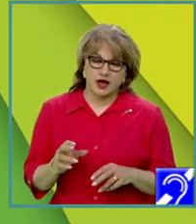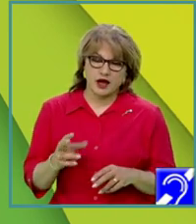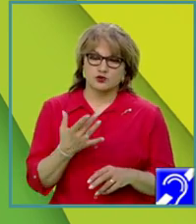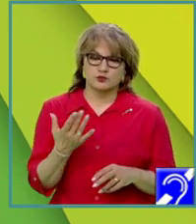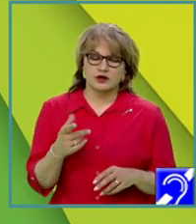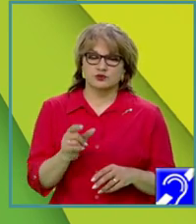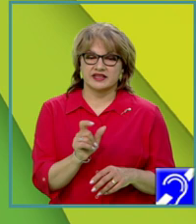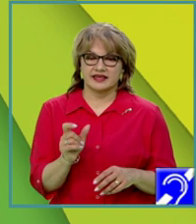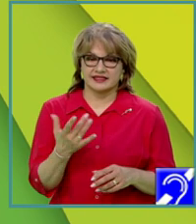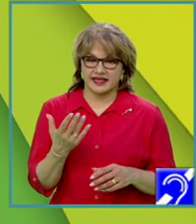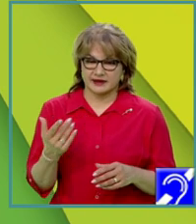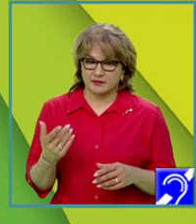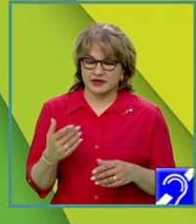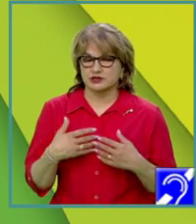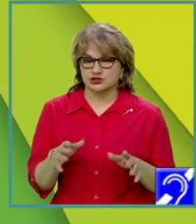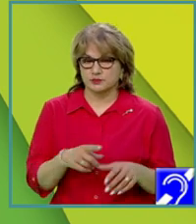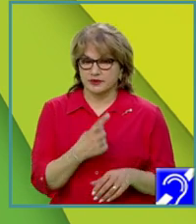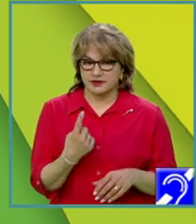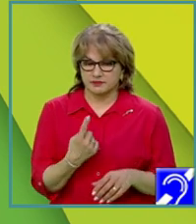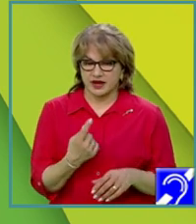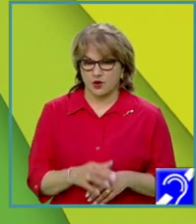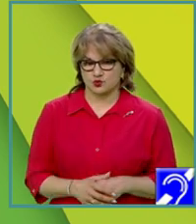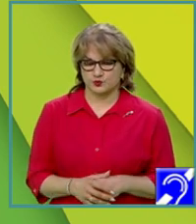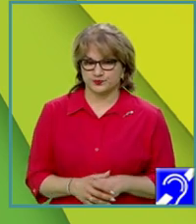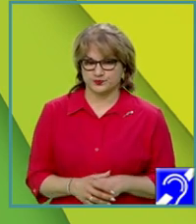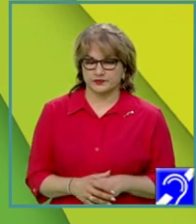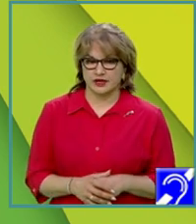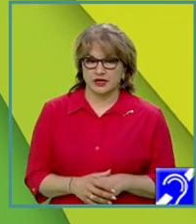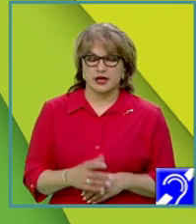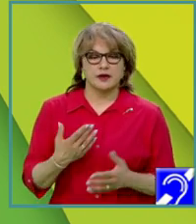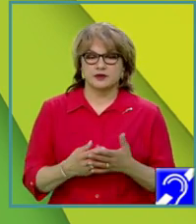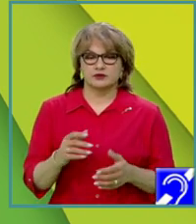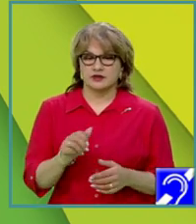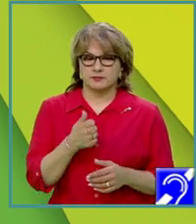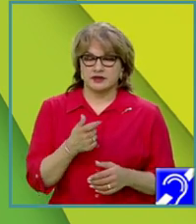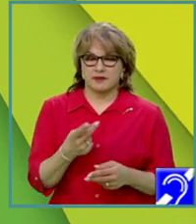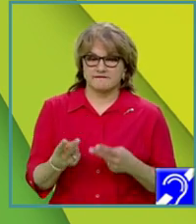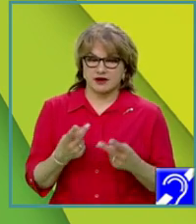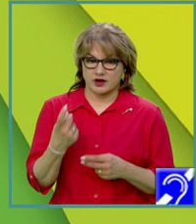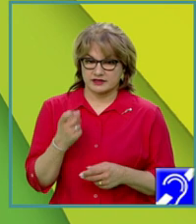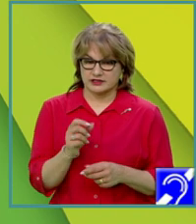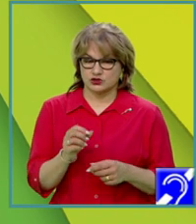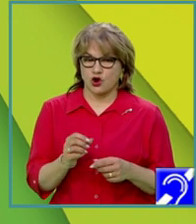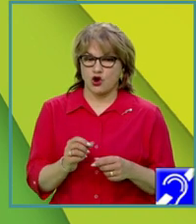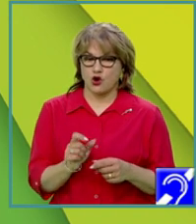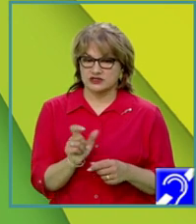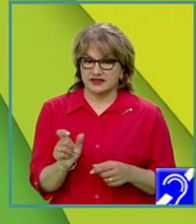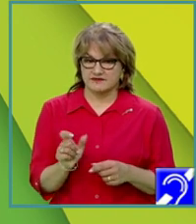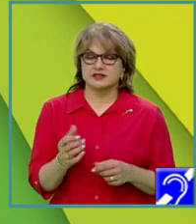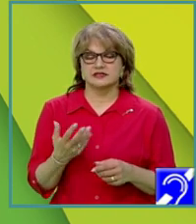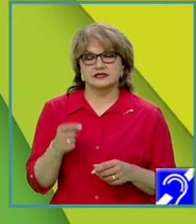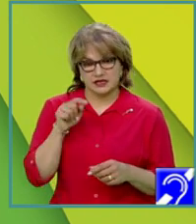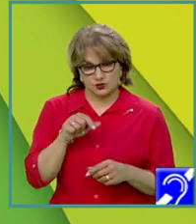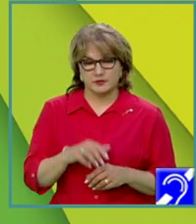termeni pornind de la 1. Pentru că prima valoare dintr-o secvență se numără și aceasta.